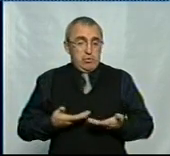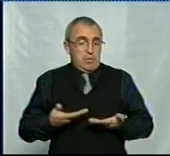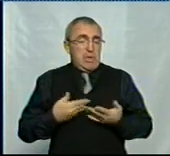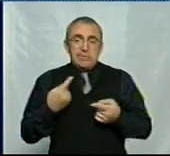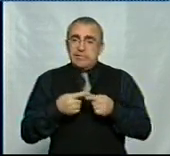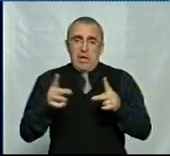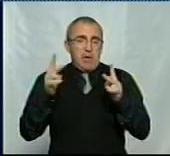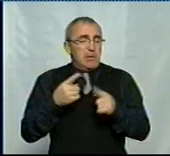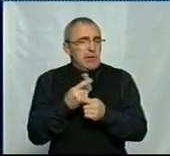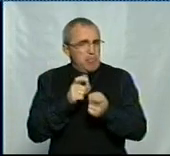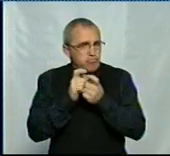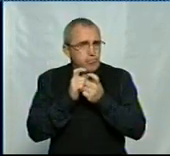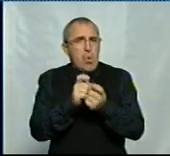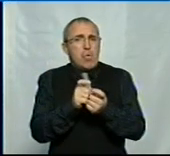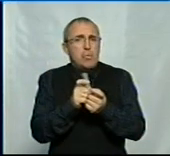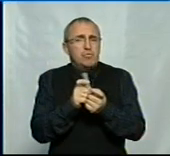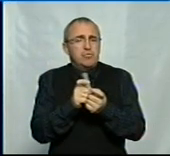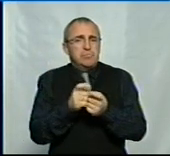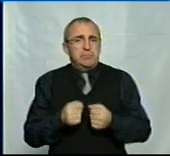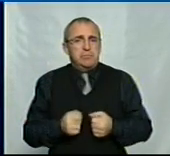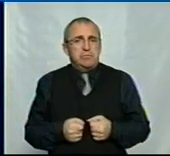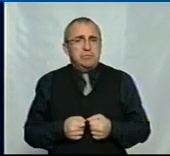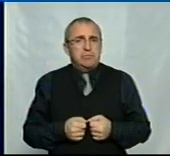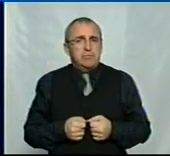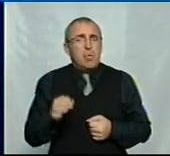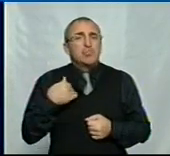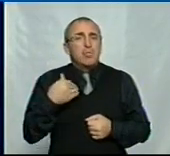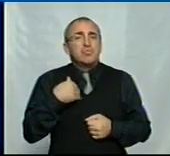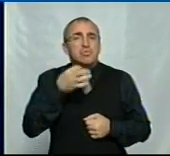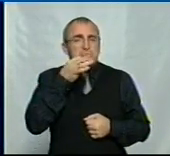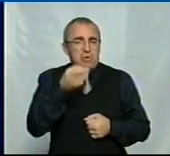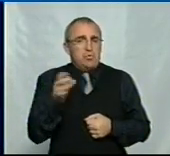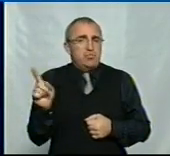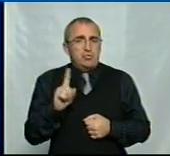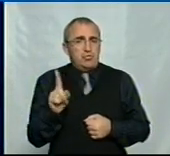життя треба боротися. Ось. І про що я хочу сказати?